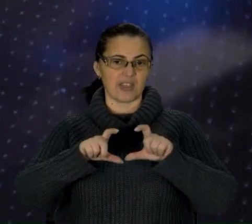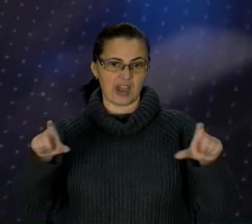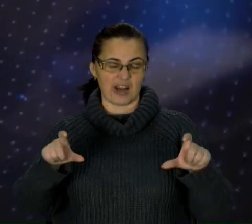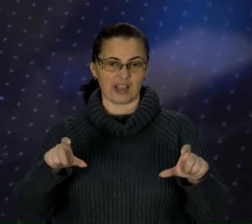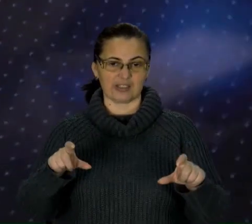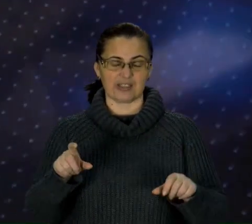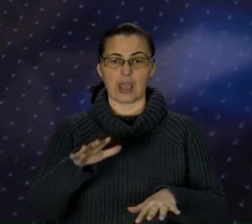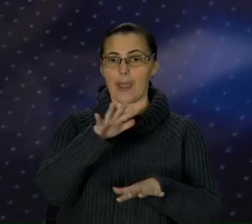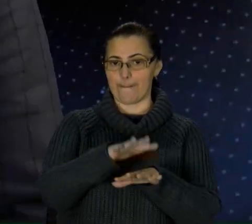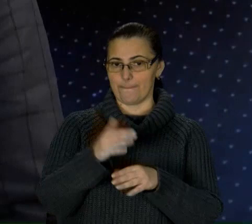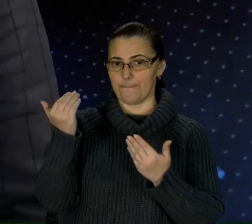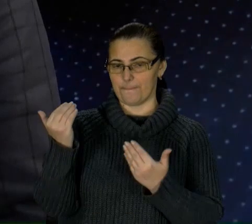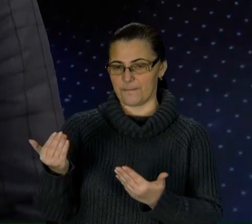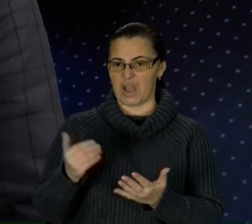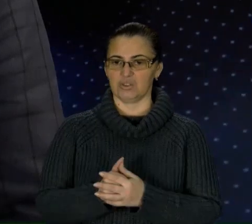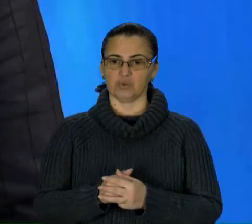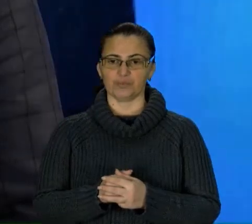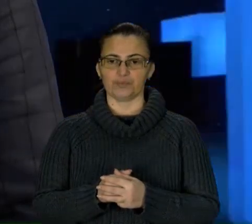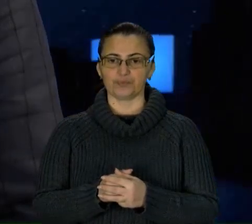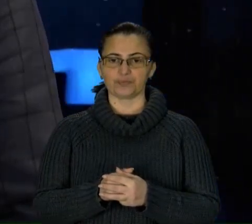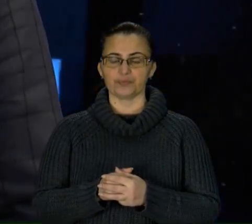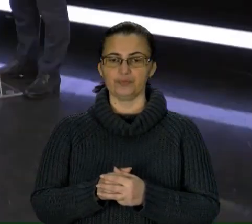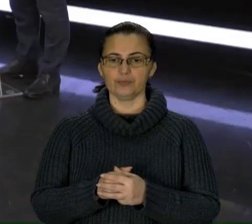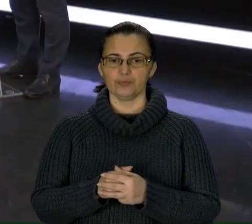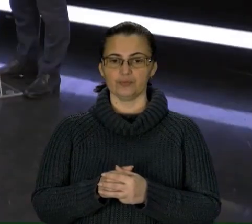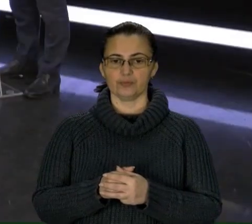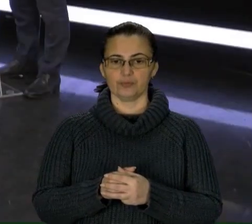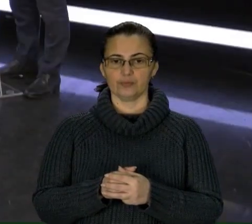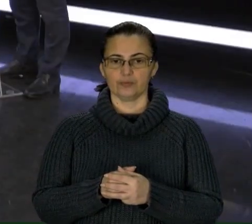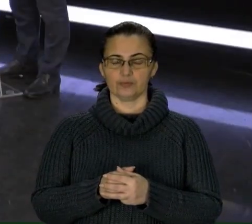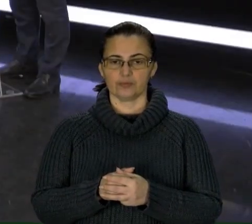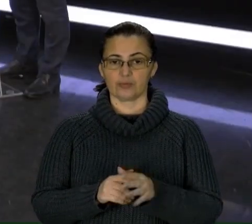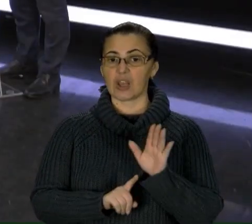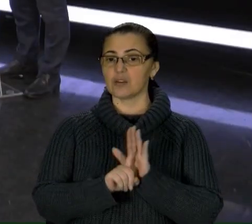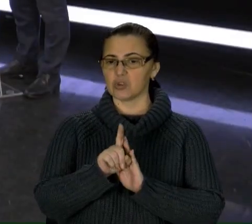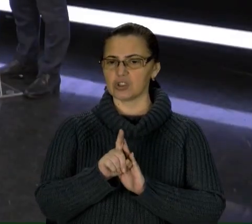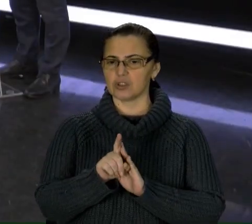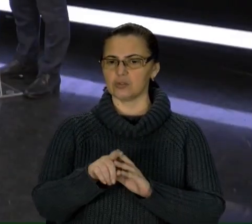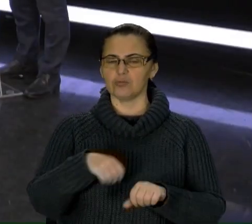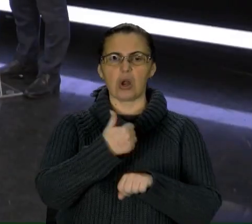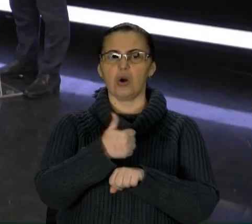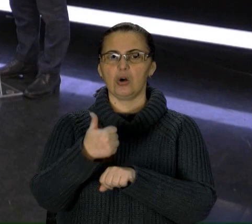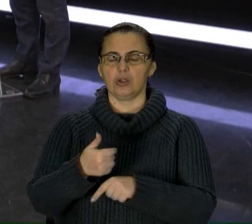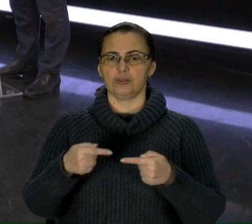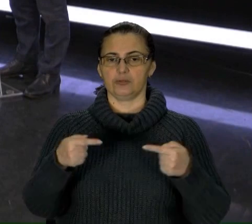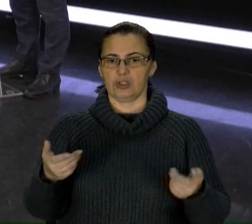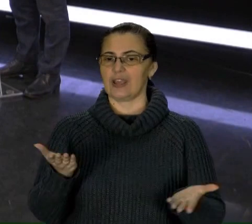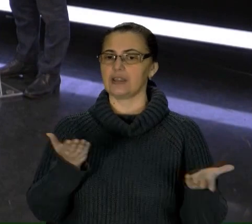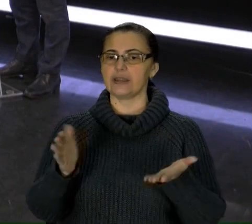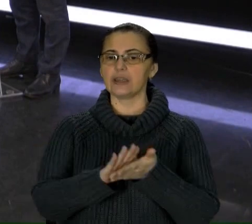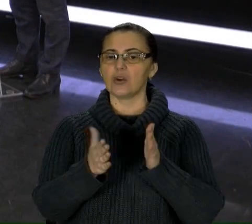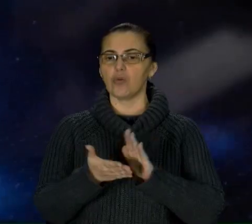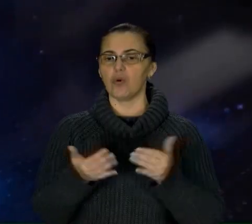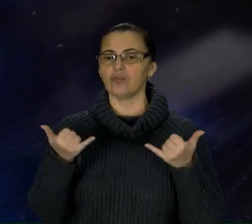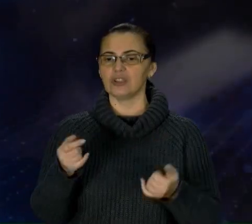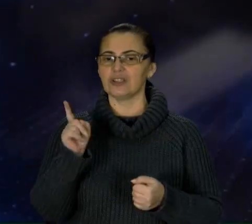програмі, Тарасом Шмигельським. Вітаю вас. Вітаю. Отож, для початку базові речі. Які умови для тих, хто хоче